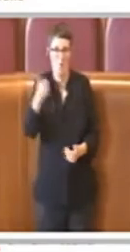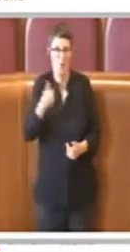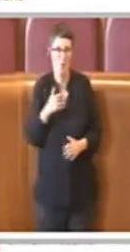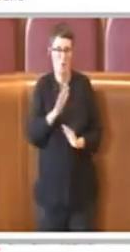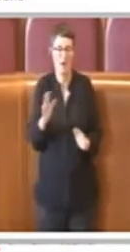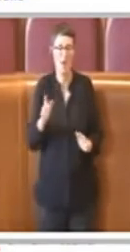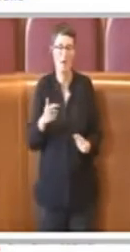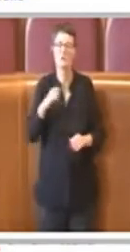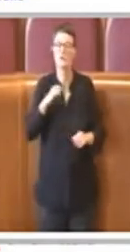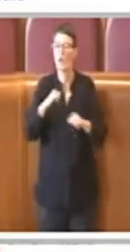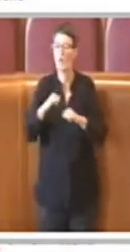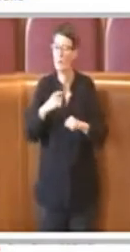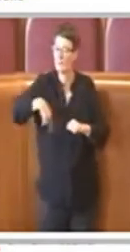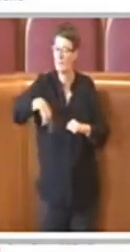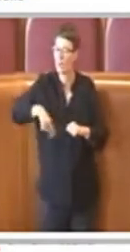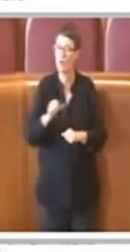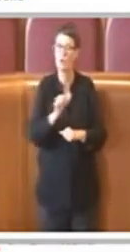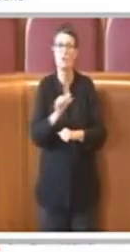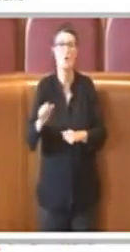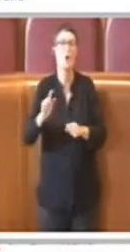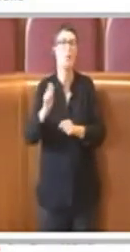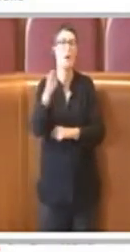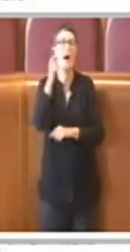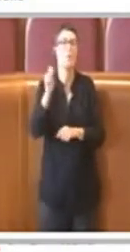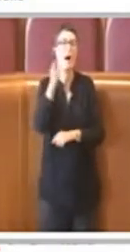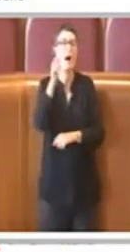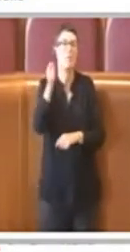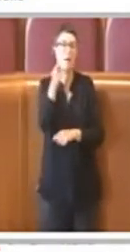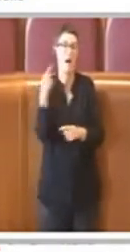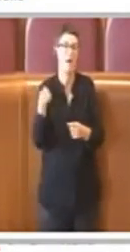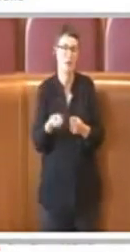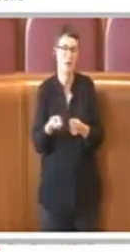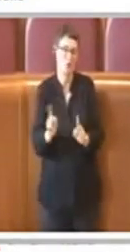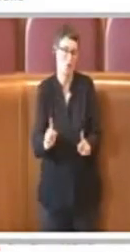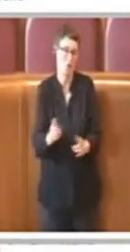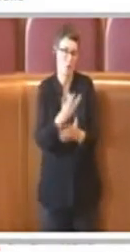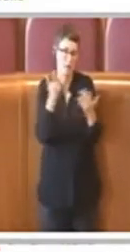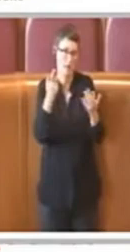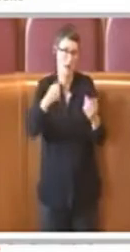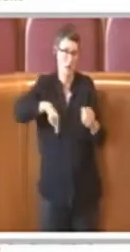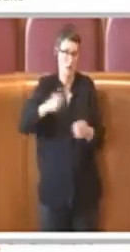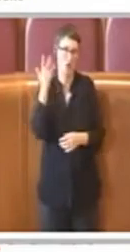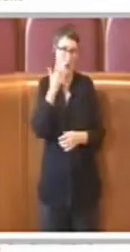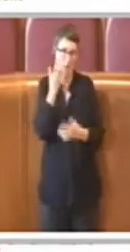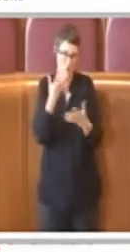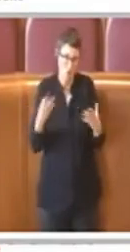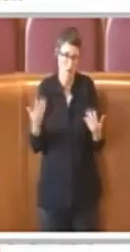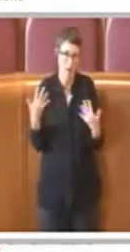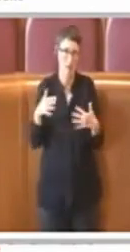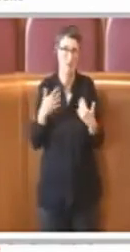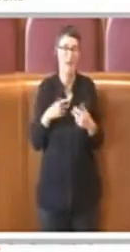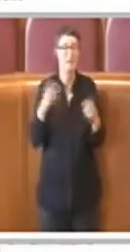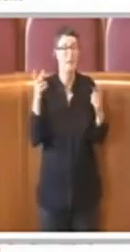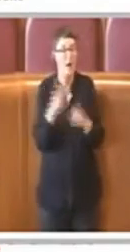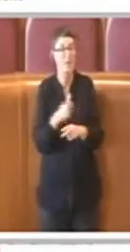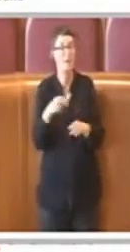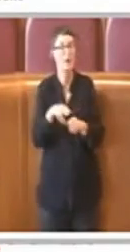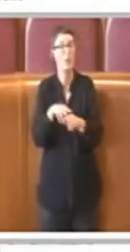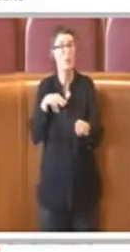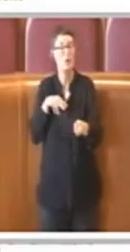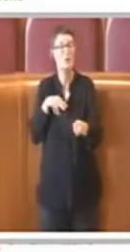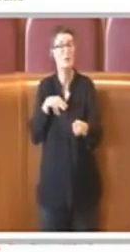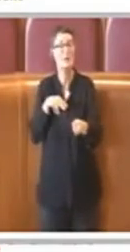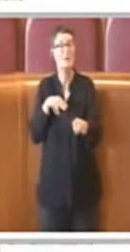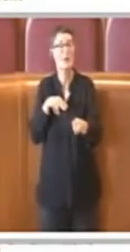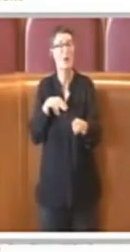ha fatto solo successi, ha raggiunto solamente successi in questi 4 anni, sicuramente abbiamo fatto degli errori, ma sulla Roma Giardinetti questa amministrazione e i nostri